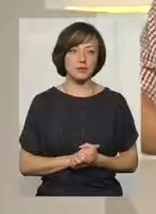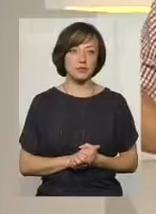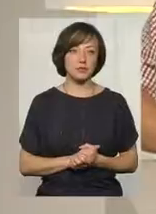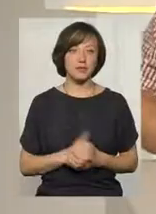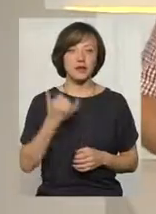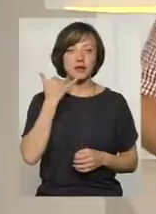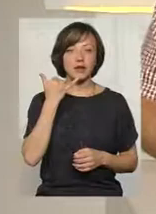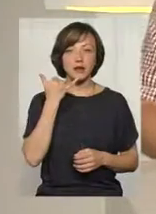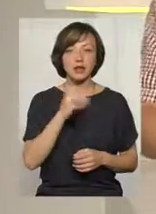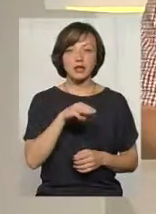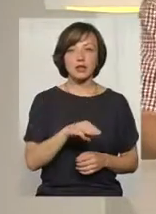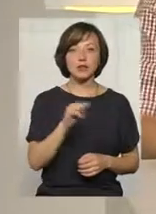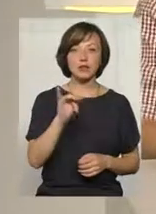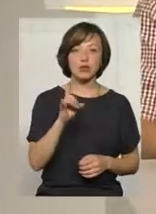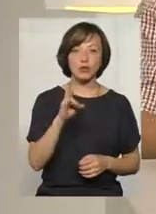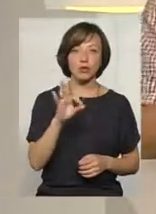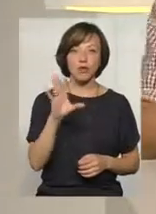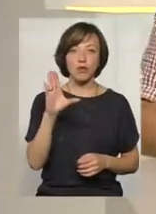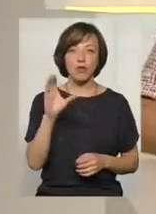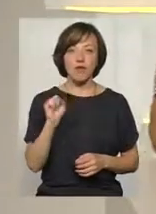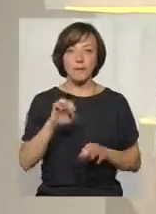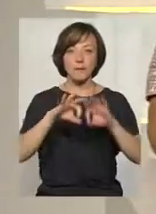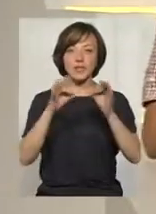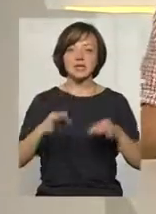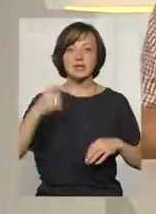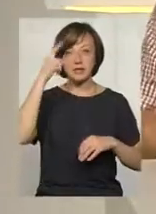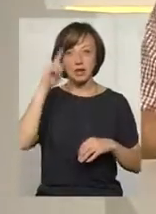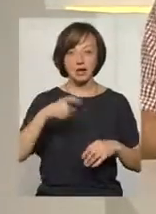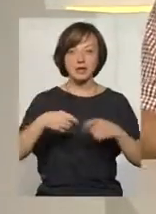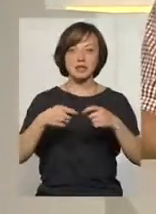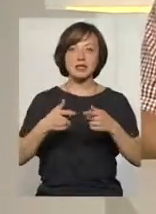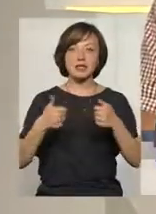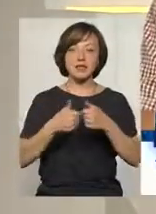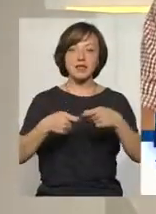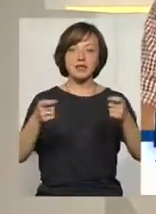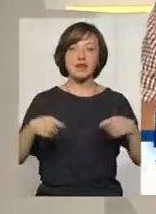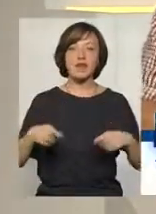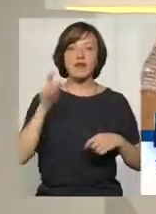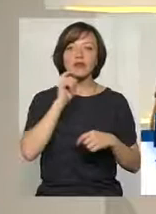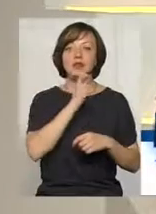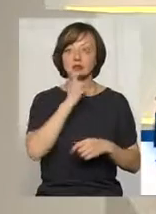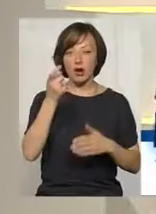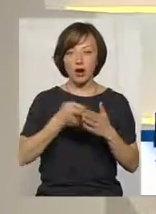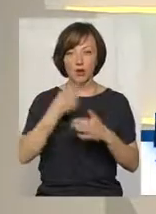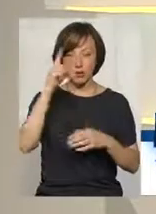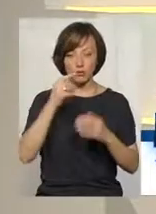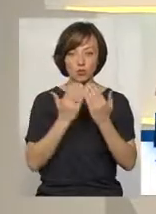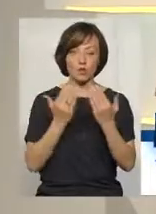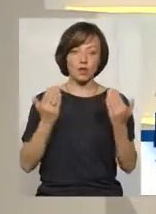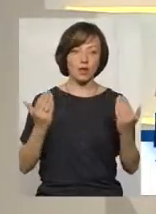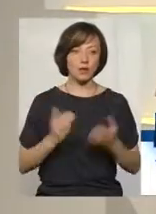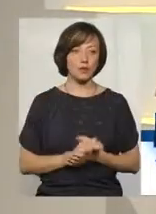Тетяна Журнова, це мистецтознавець, яка працює за відділом одного з відділів Вінницького кризнавчого музею. Давайте